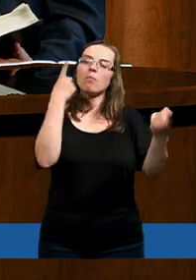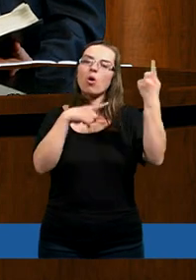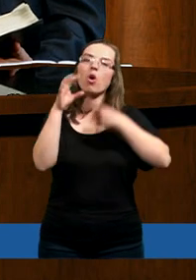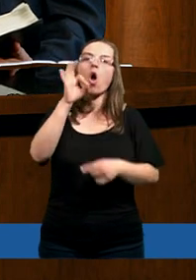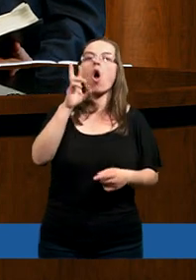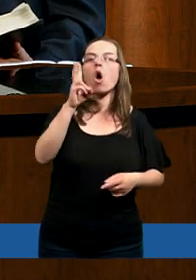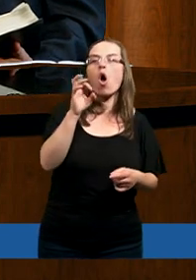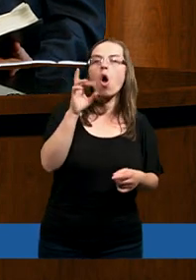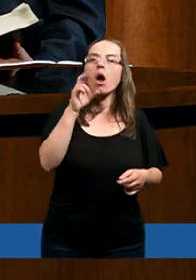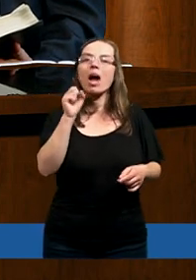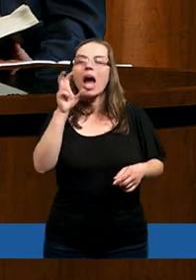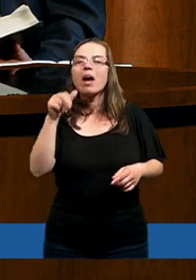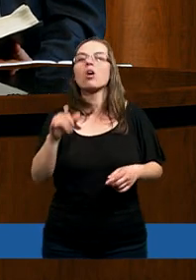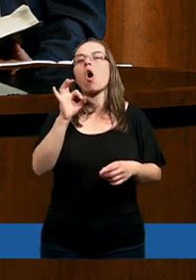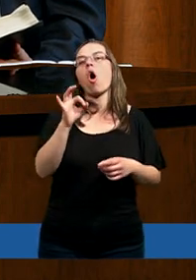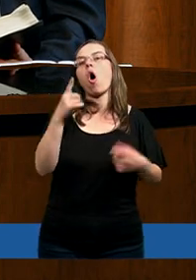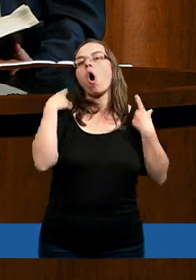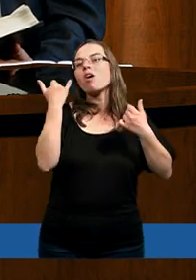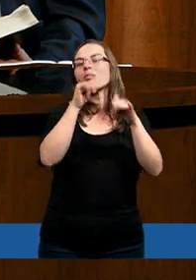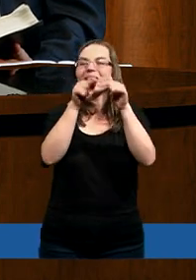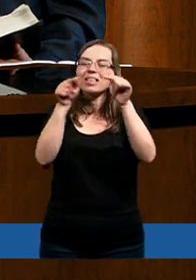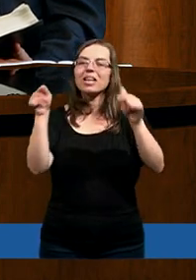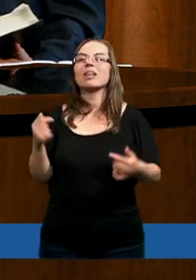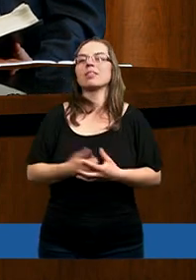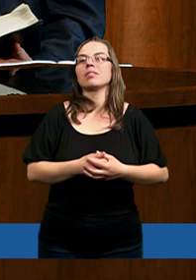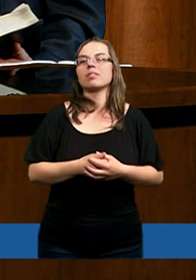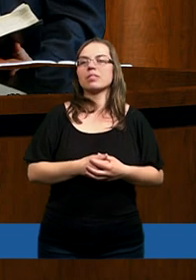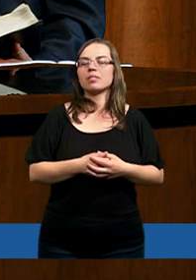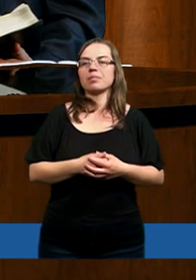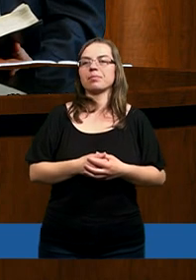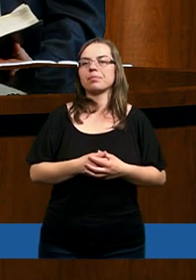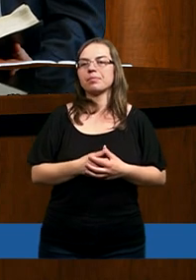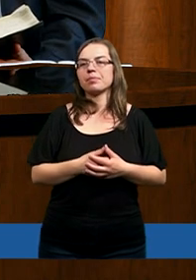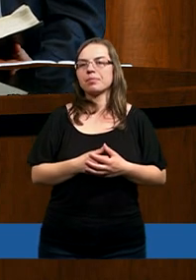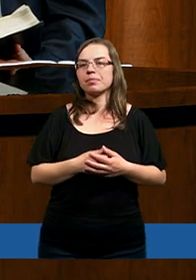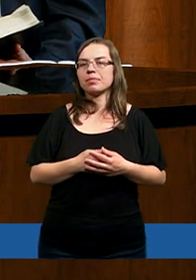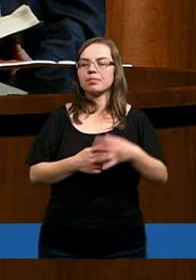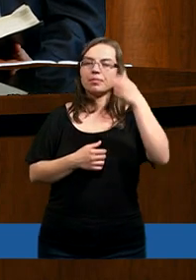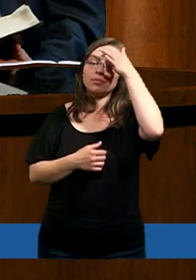Pomyślcie o Korachu, pomyślcie o Bileamie. Idziecie ich drogą.